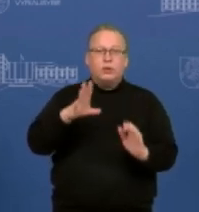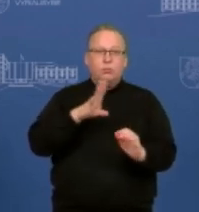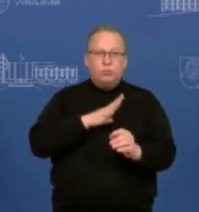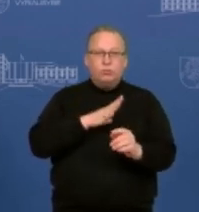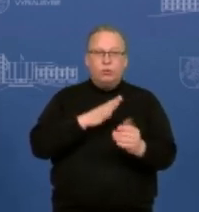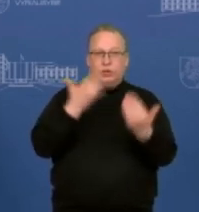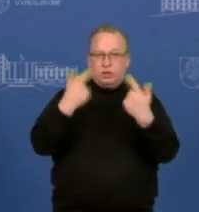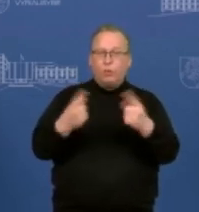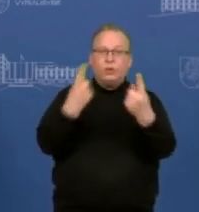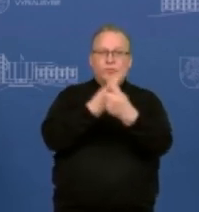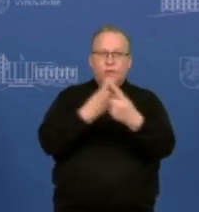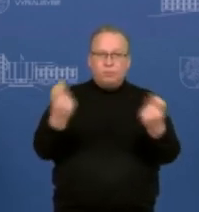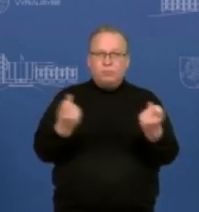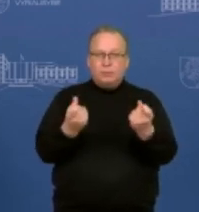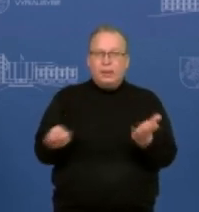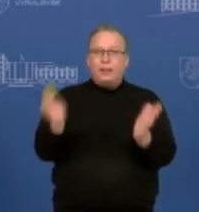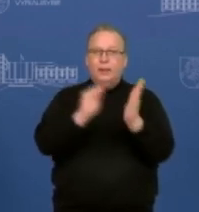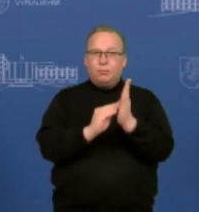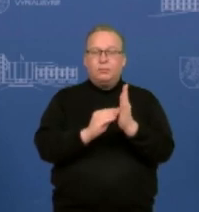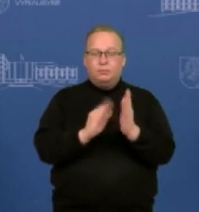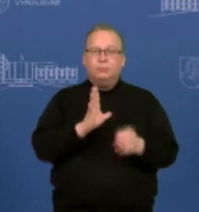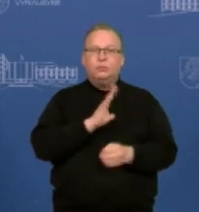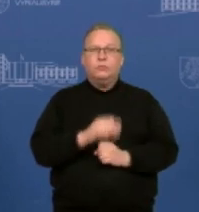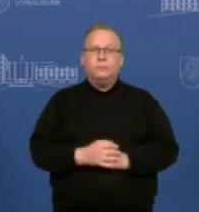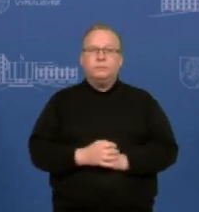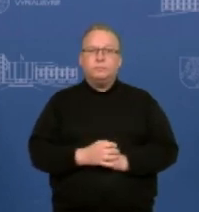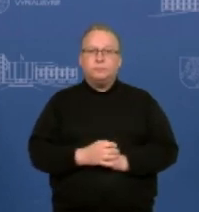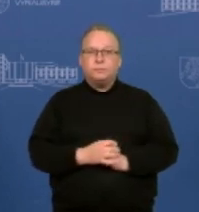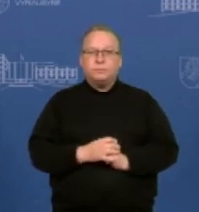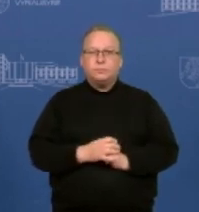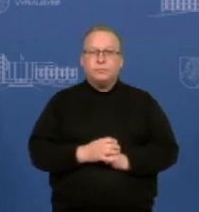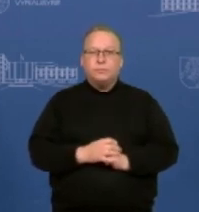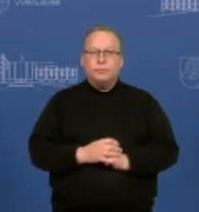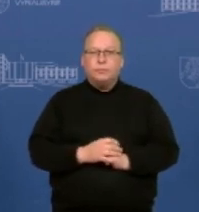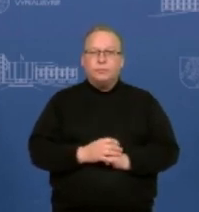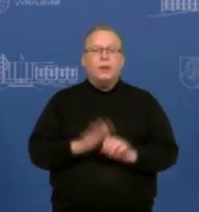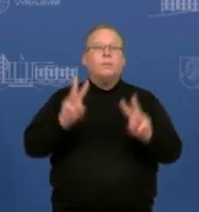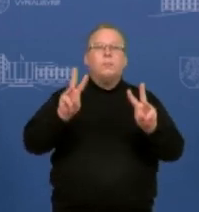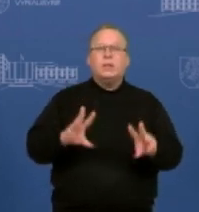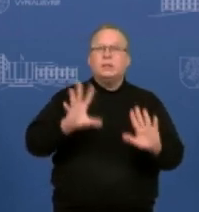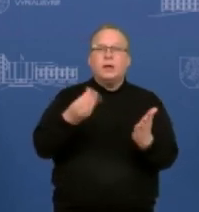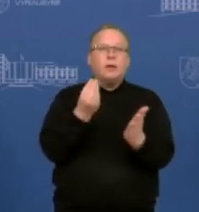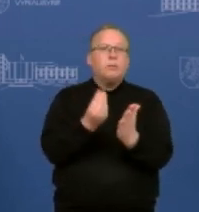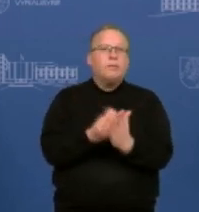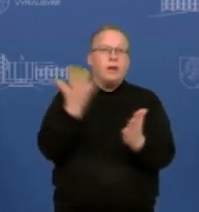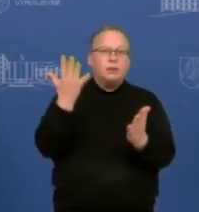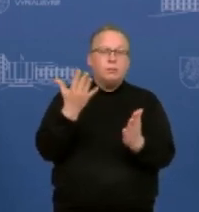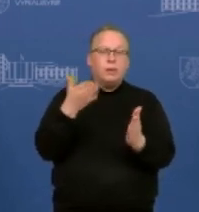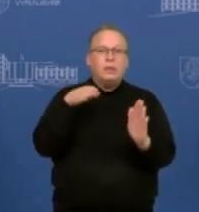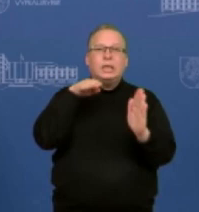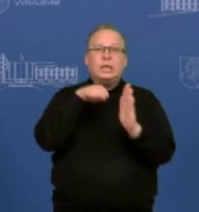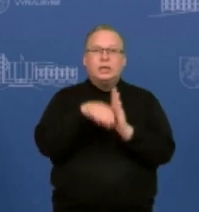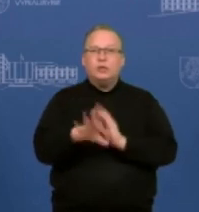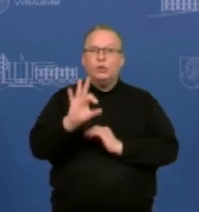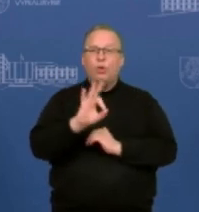informacijos pasiročius, kuri mano žiniomis yra teisinga. Ministra, gal kaip įvertintumėt vakar Ukrainoje situacija turėjo būti